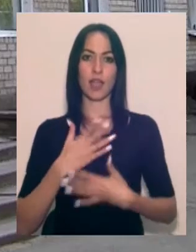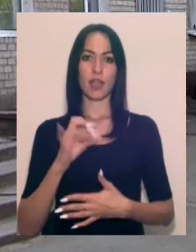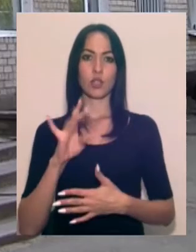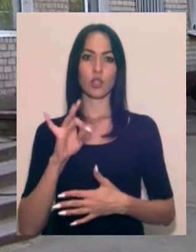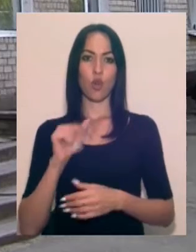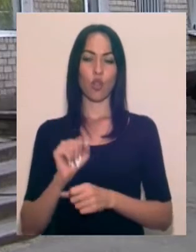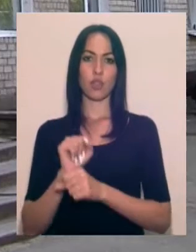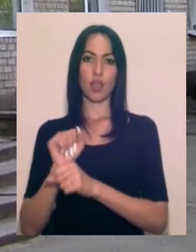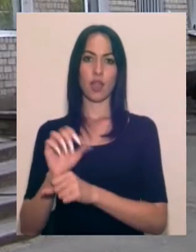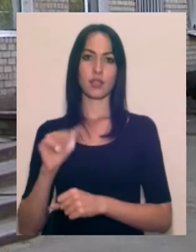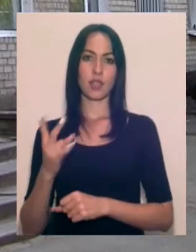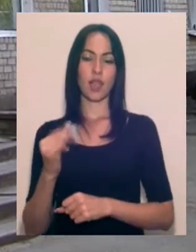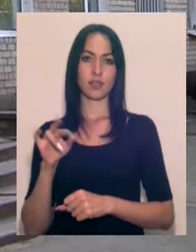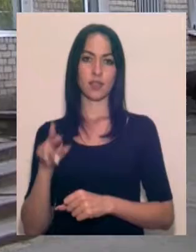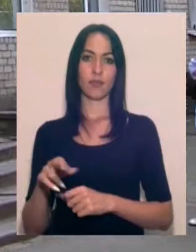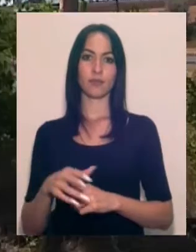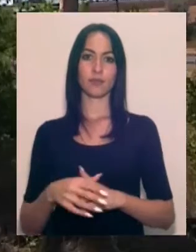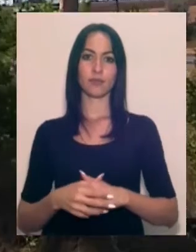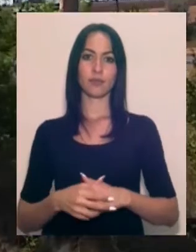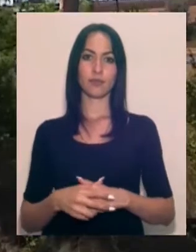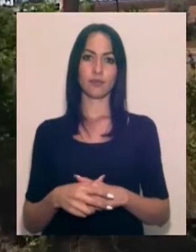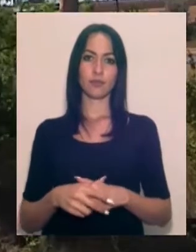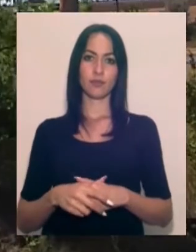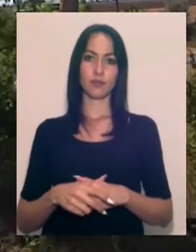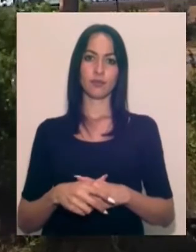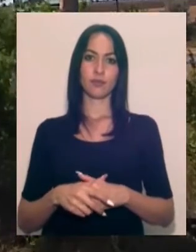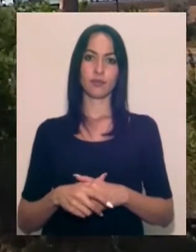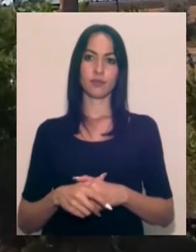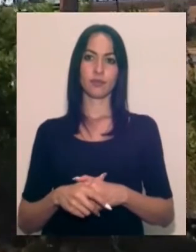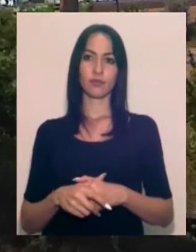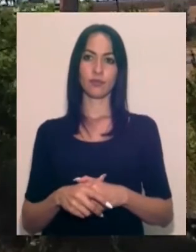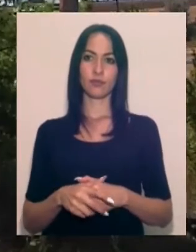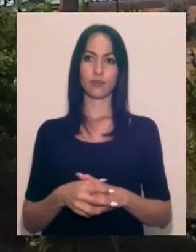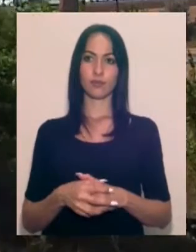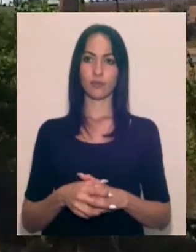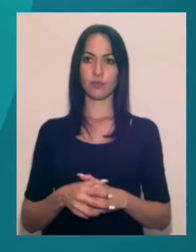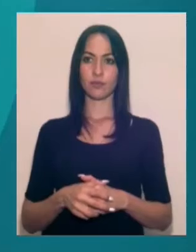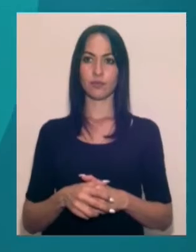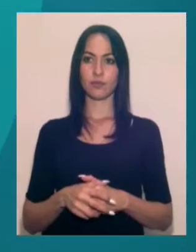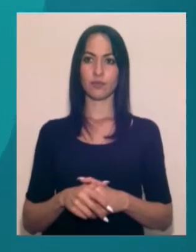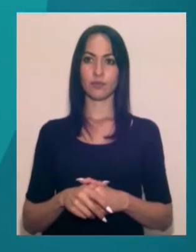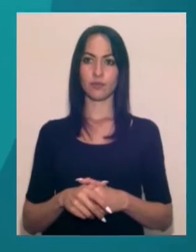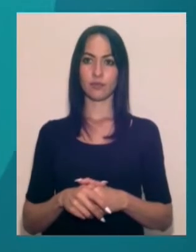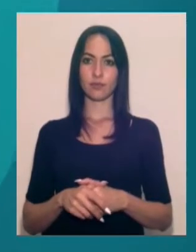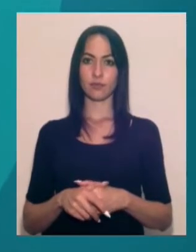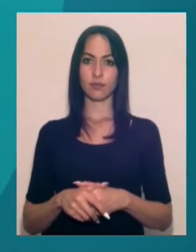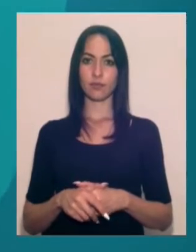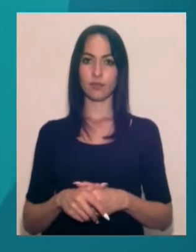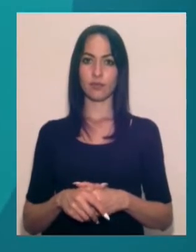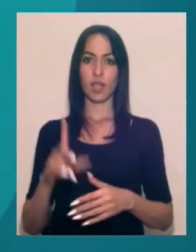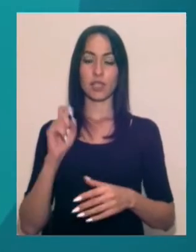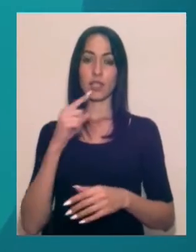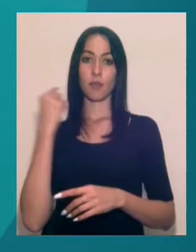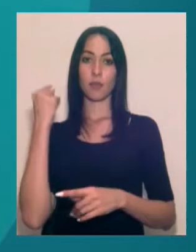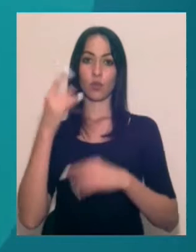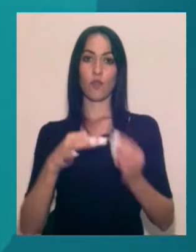Христина Шкрябіна, Ксенія Процепова, Олександр Мельниченко, Сергій Коняхін, Владислава Гарбар, Борис Мислівцев. Новини на Суспільному. Одещина. За минулу